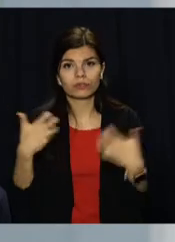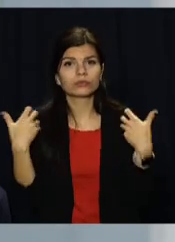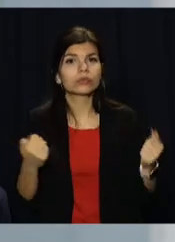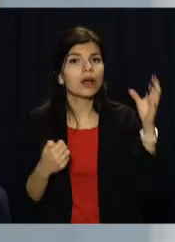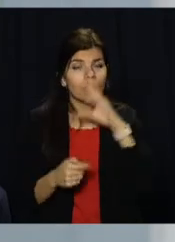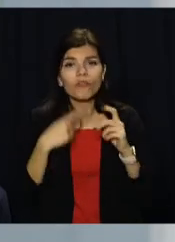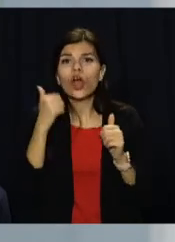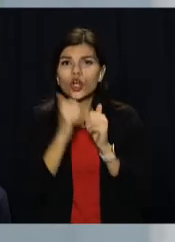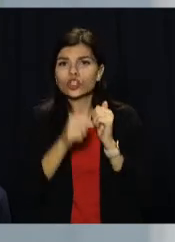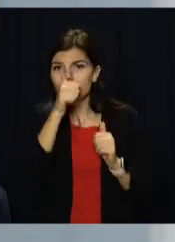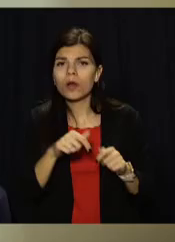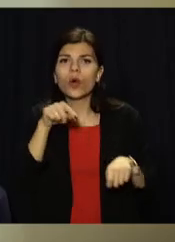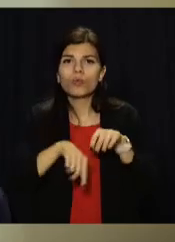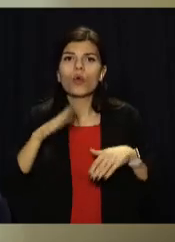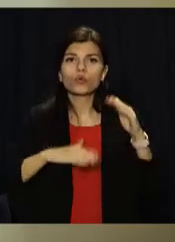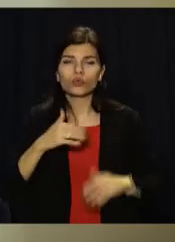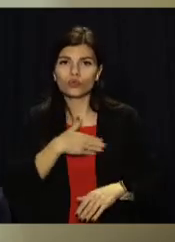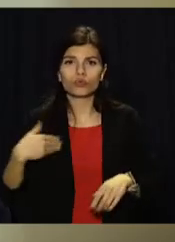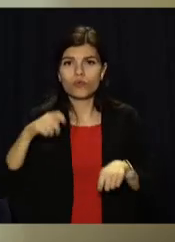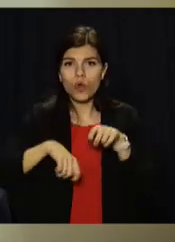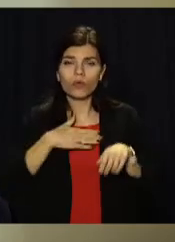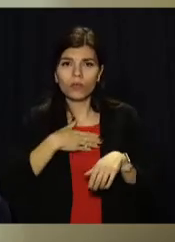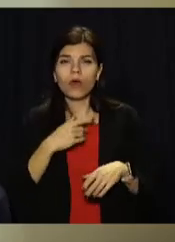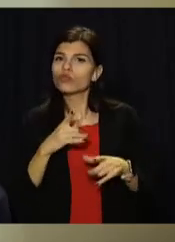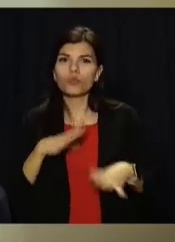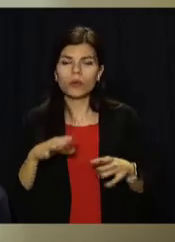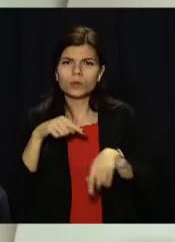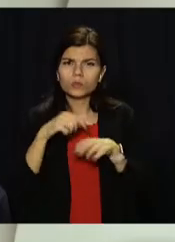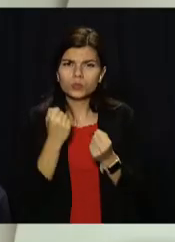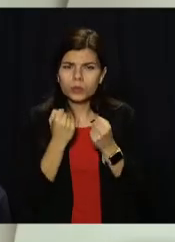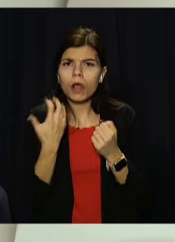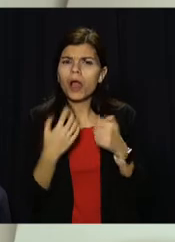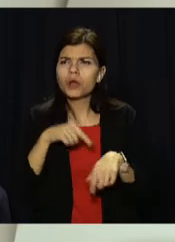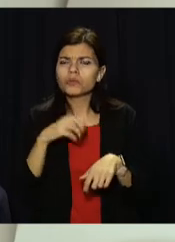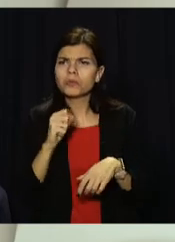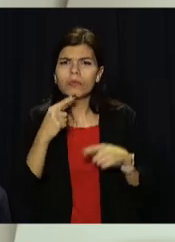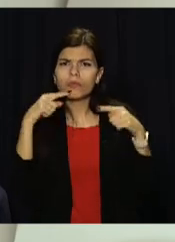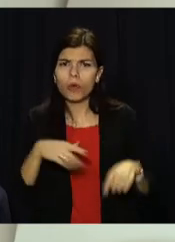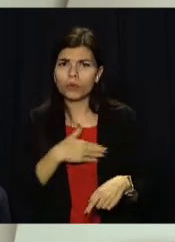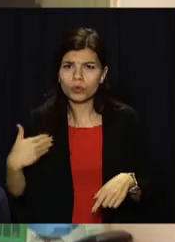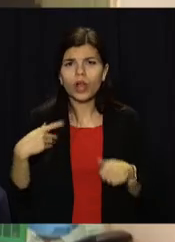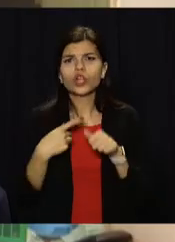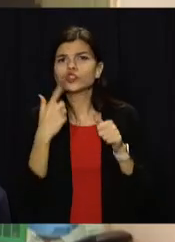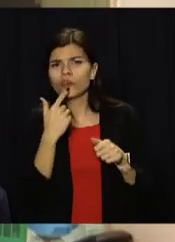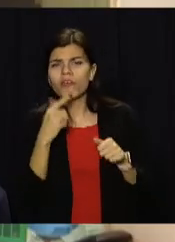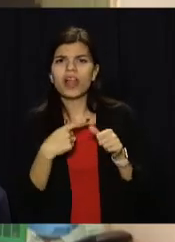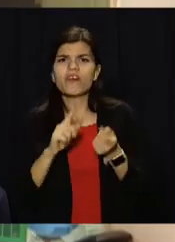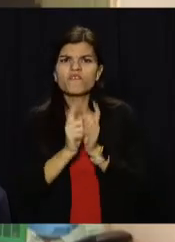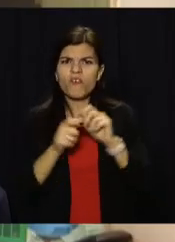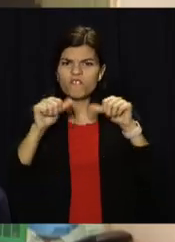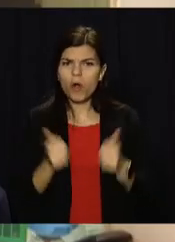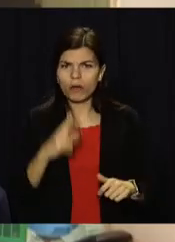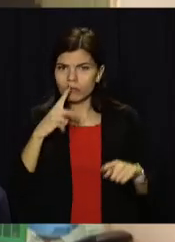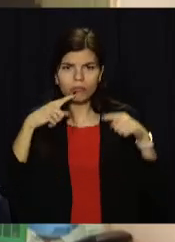місяця самостійно проводити пальпацію молочних залоз. Бити на сполох треба, якщо є ущільнення у грудях, почервоніння або зміна форми.